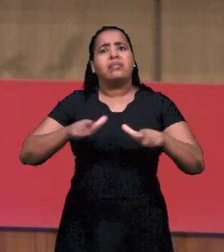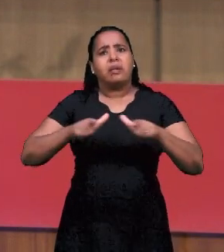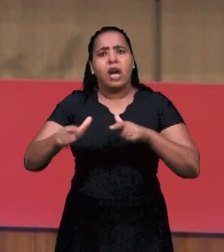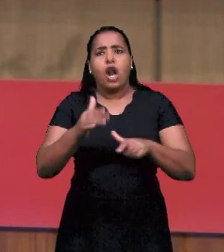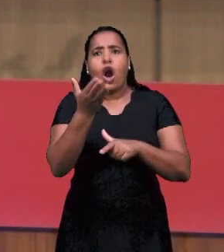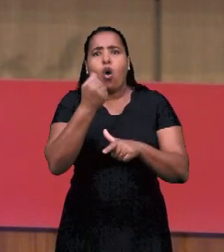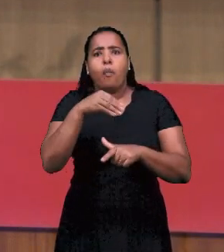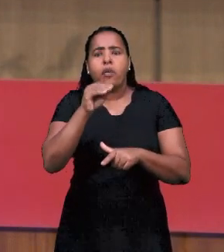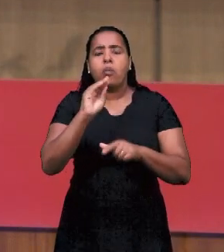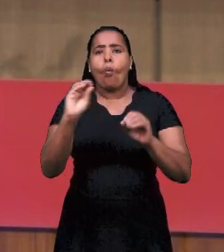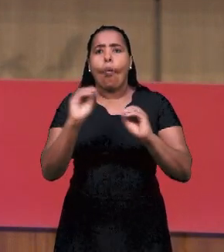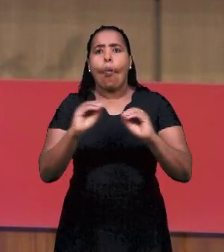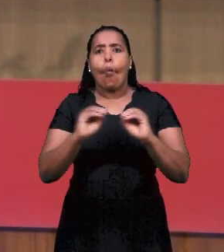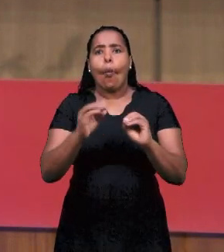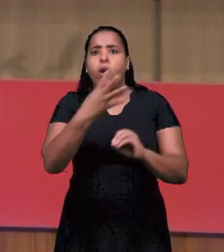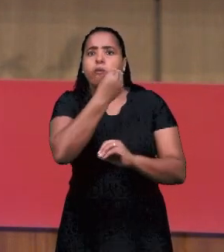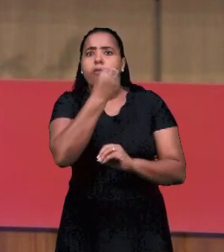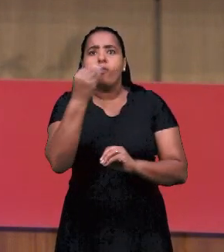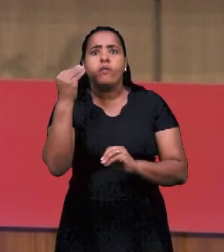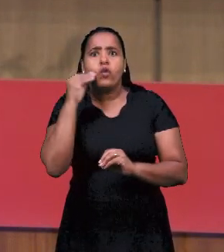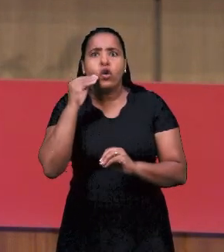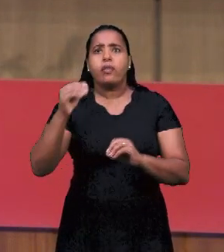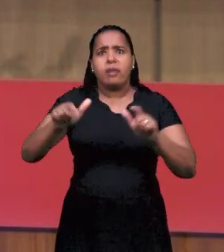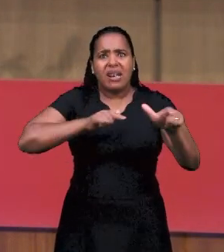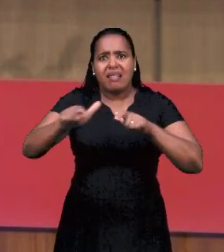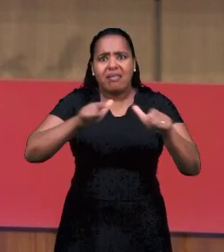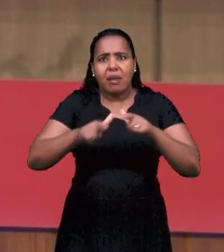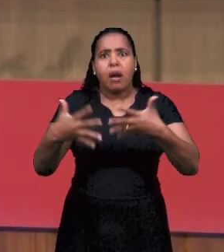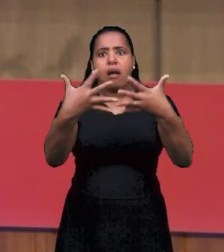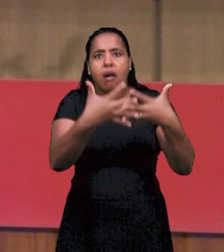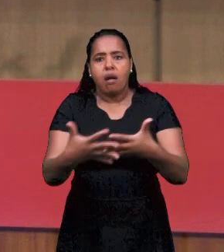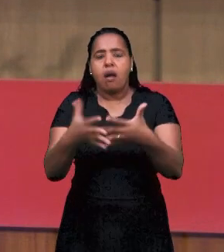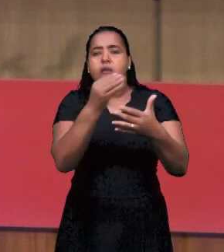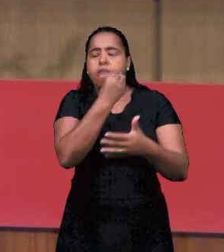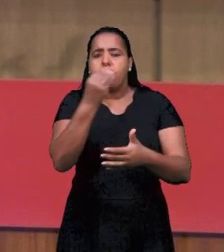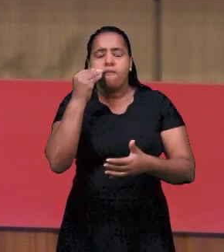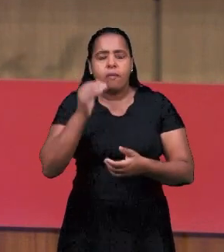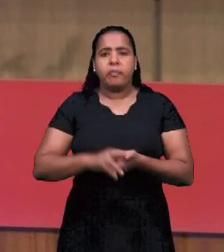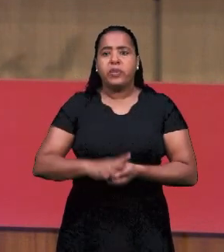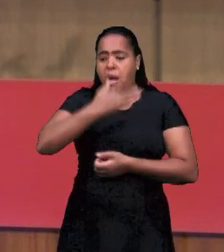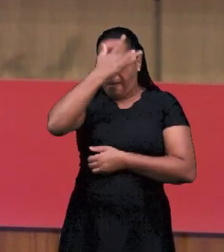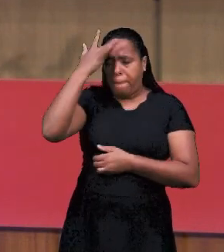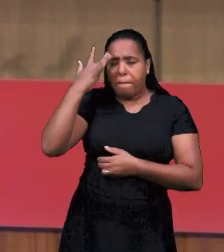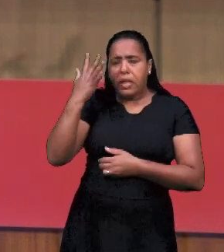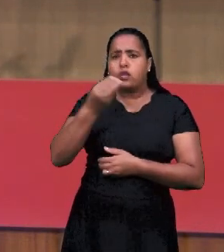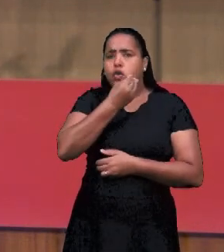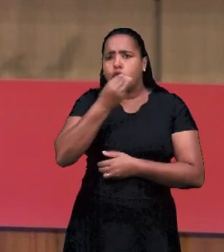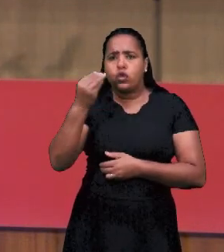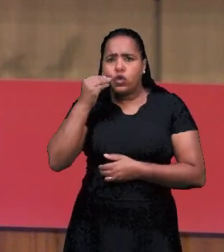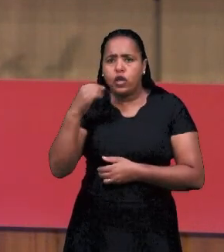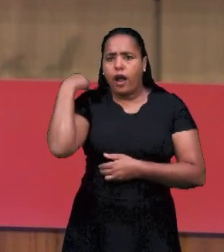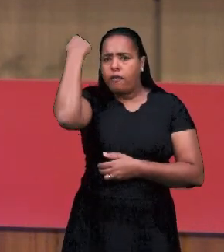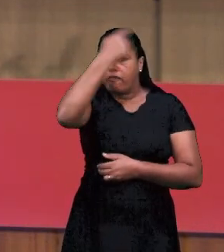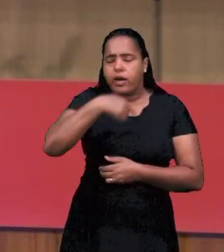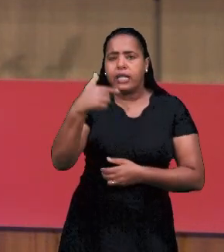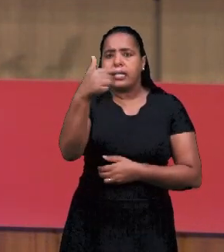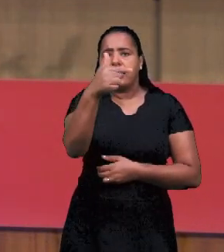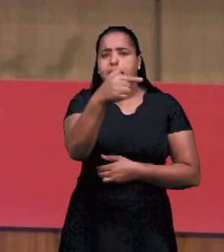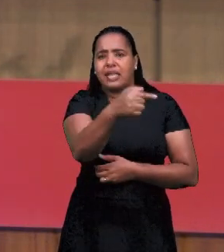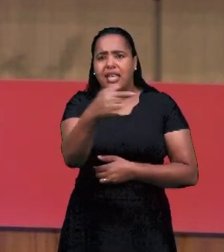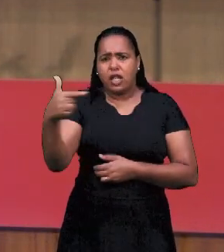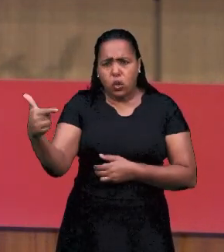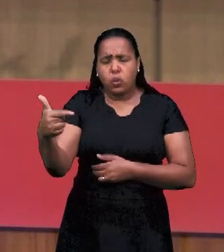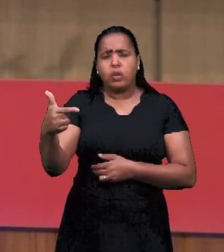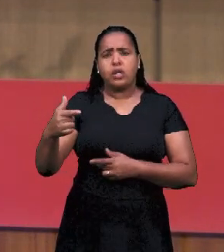ответил. Он работал водителем грузовика. Не ел, не пил 5 дней. Были братья и